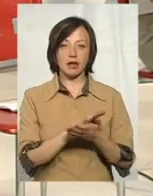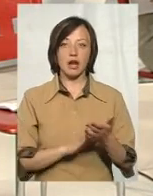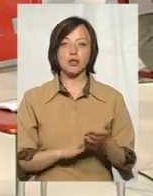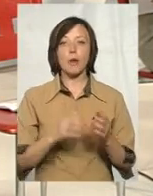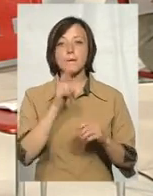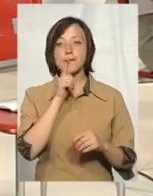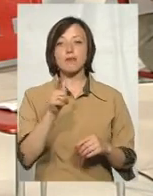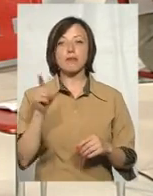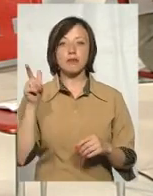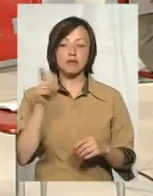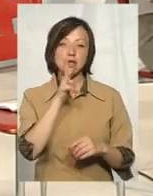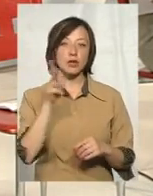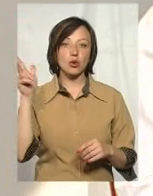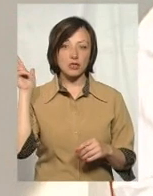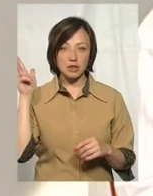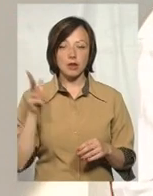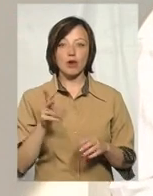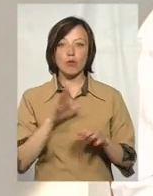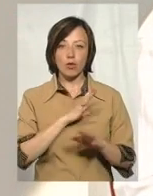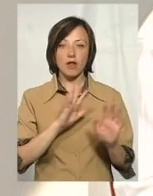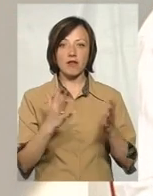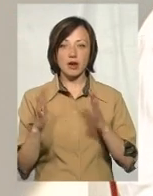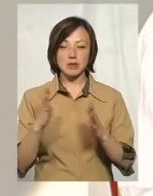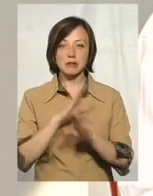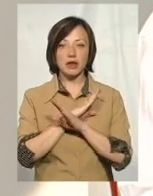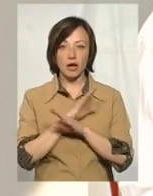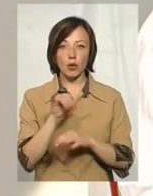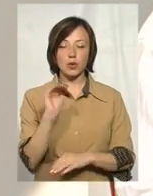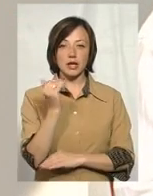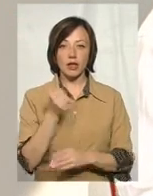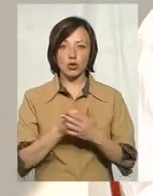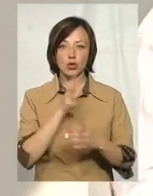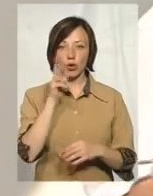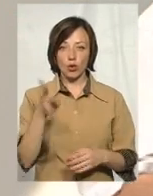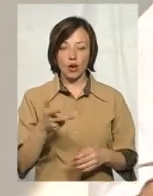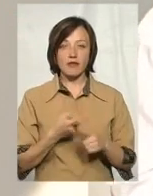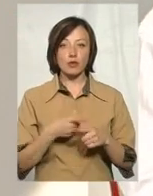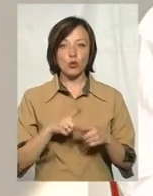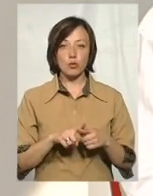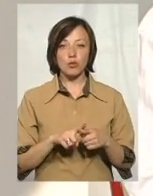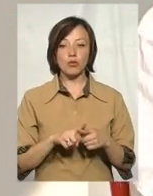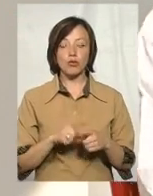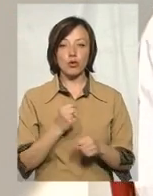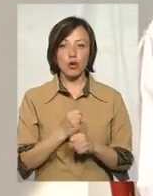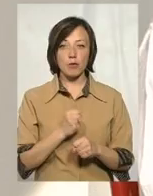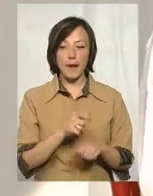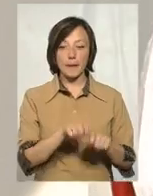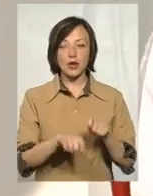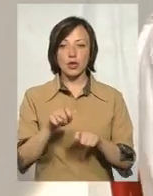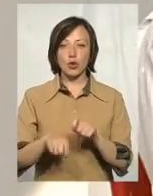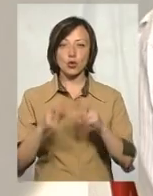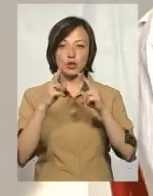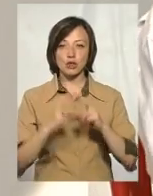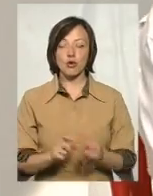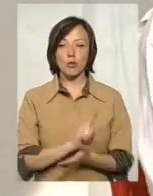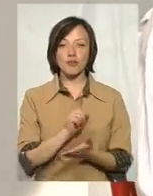Позаминулого, можливо, три роки назад не відбули випадки смертей у дітей до трьох років. Тому оці ми робимо моніторинне відослідження